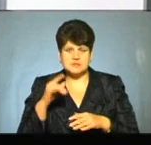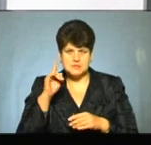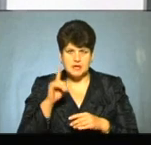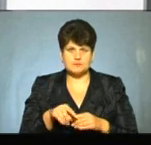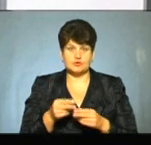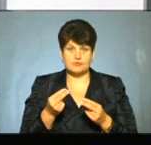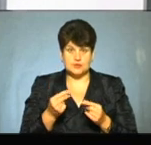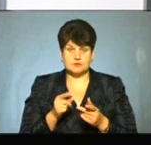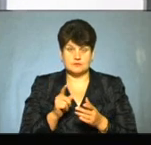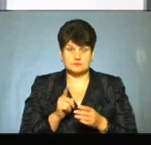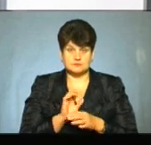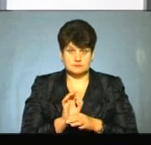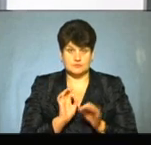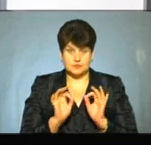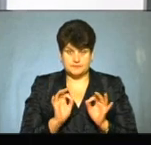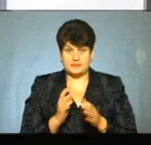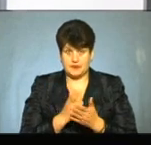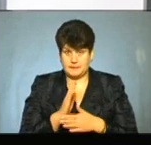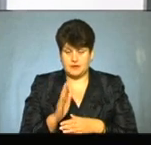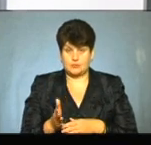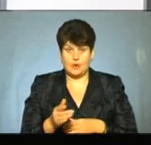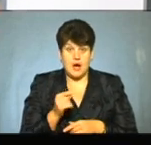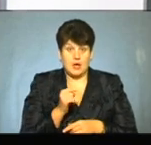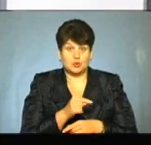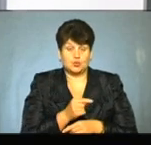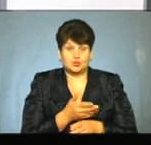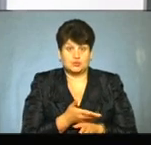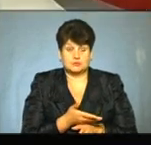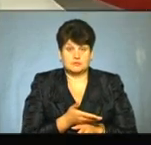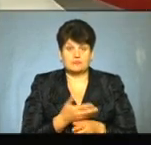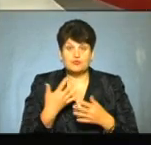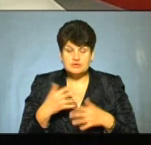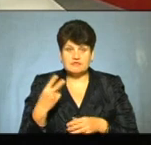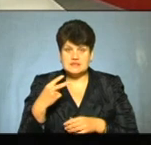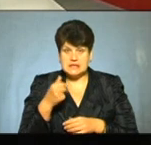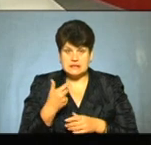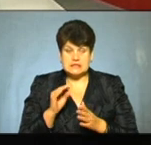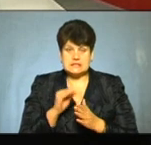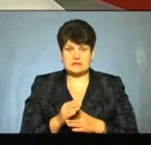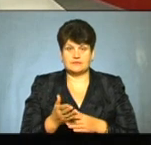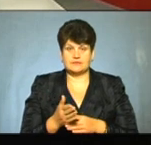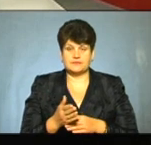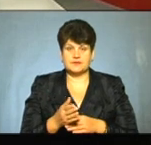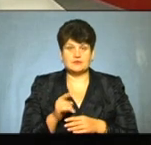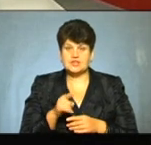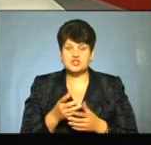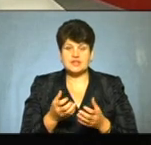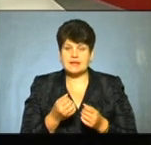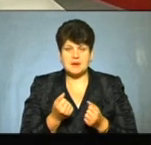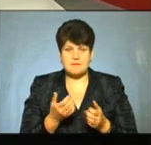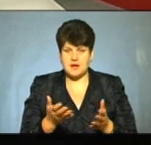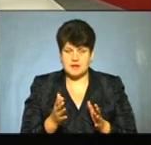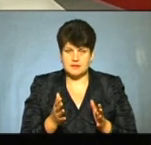фінансова стабільність має бути. нас так, от ми спланували. Ви вже в 20-й рік заклали ці гроші, що у вас мають бути? Ми не заклали, ми ще бюджет не приймали.